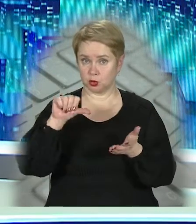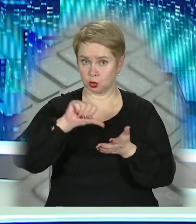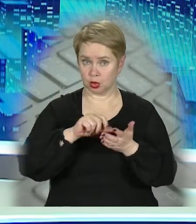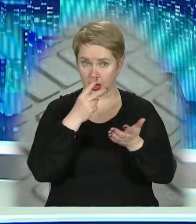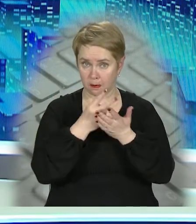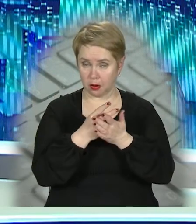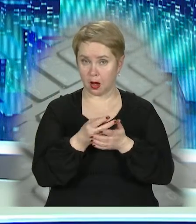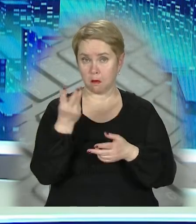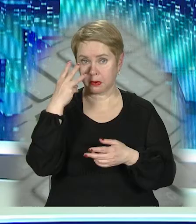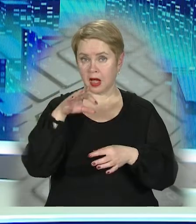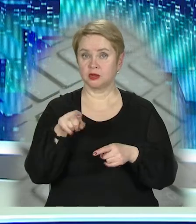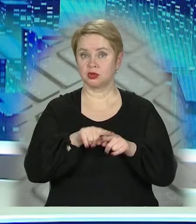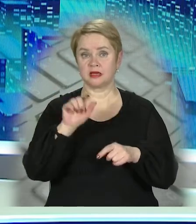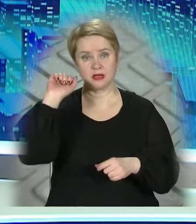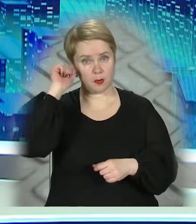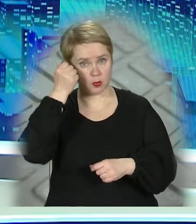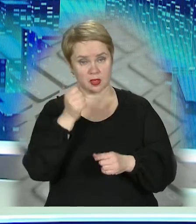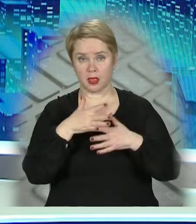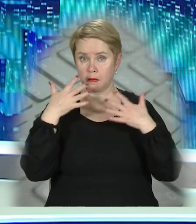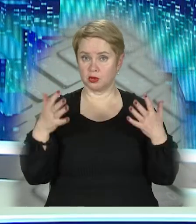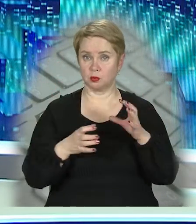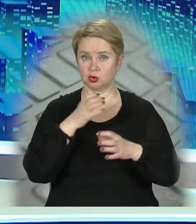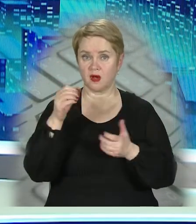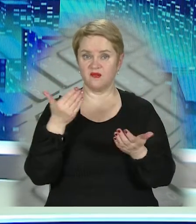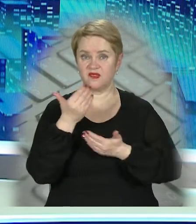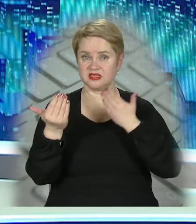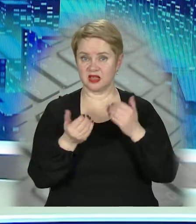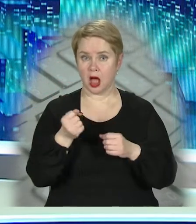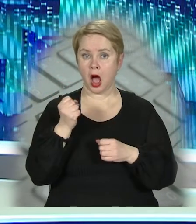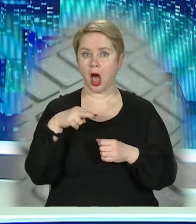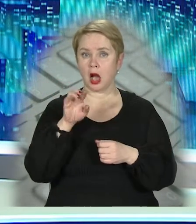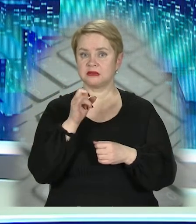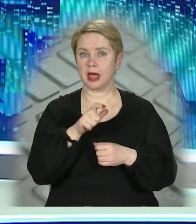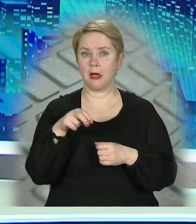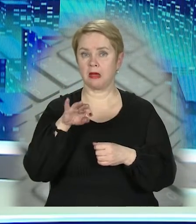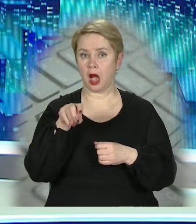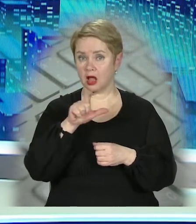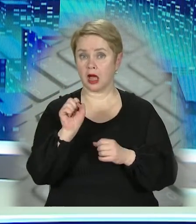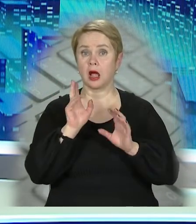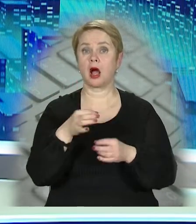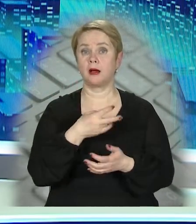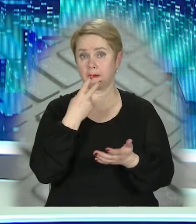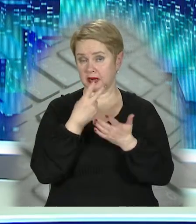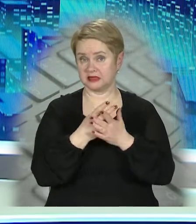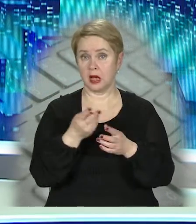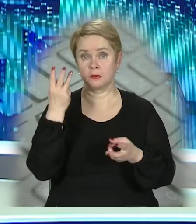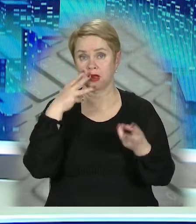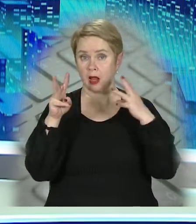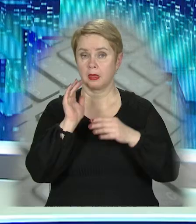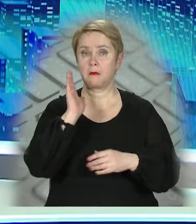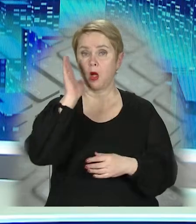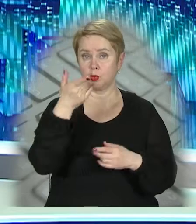презентувати бренд так, щоб його запам'ятали на найбільшій міжнародній виставці в Арабських Еміратах та як прогнозувати тренди майбутнього.